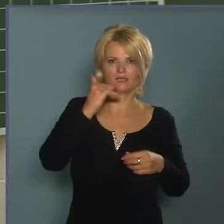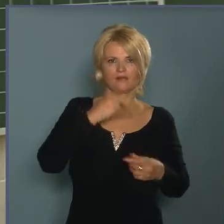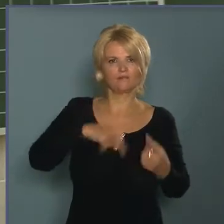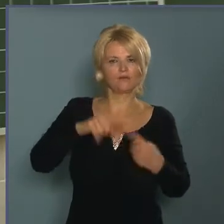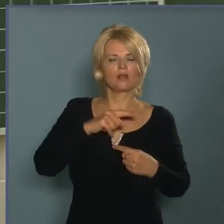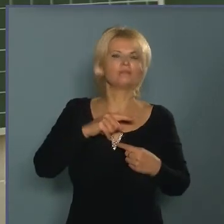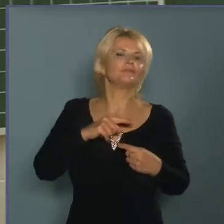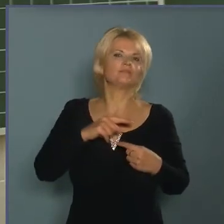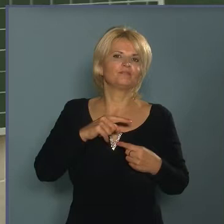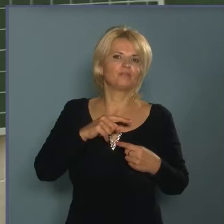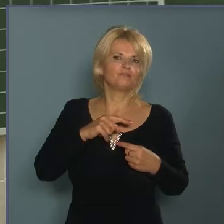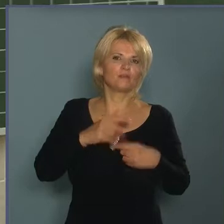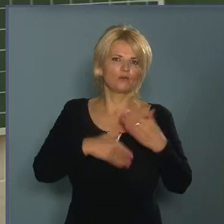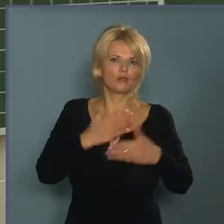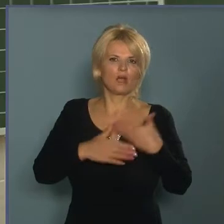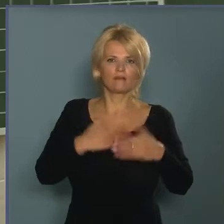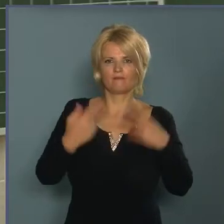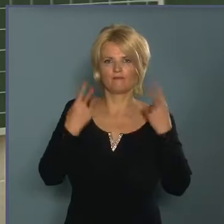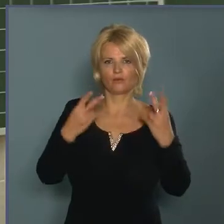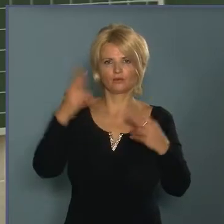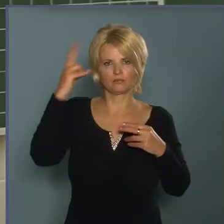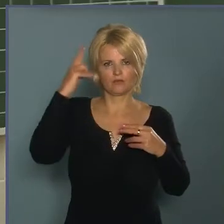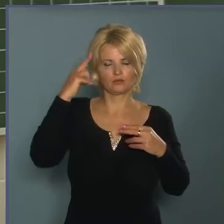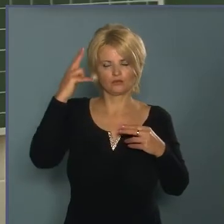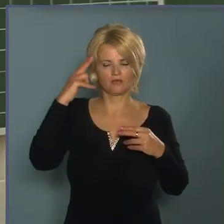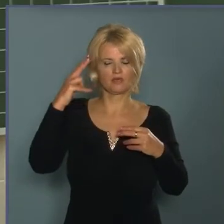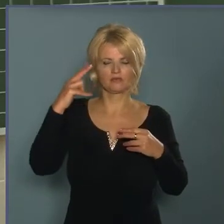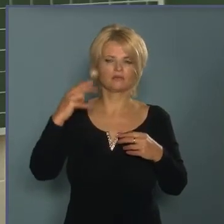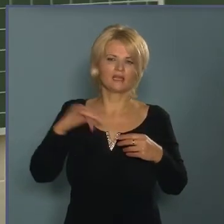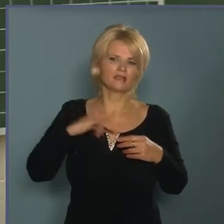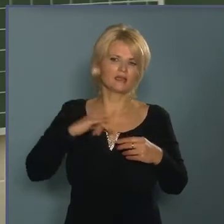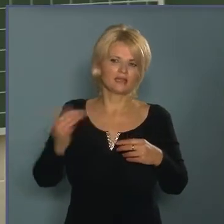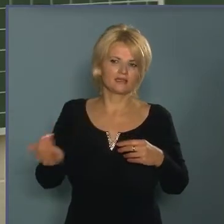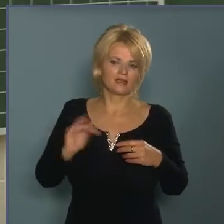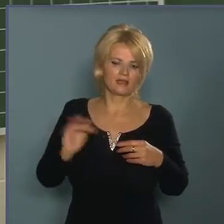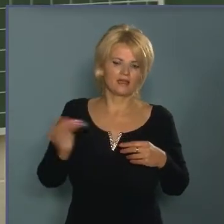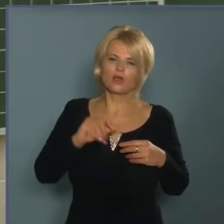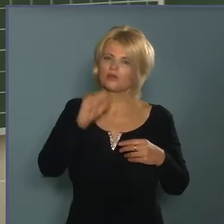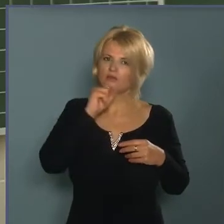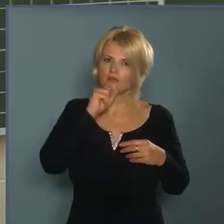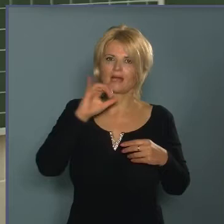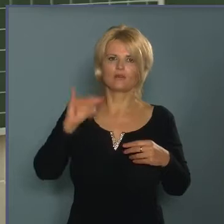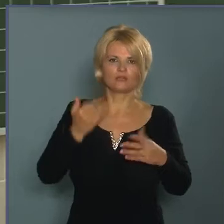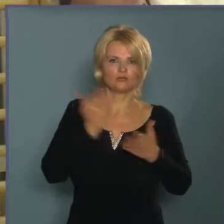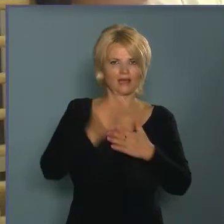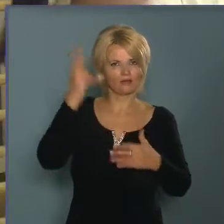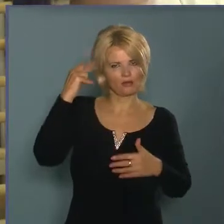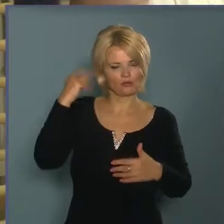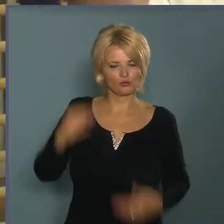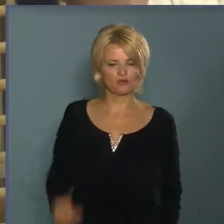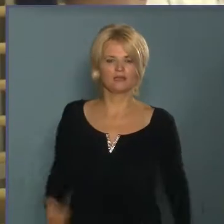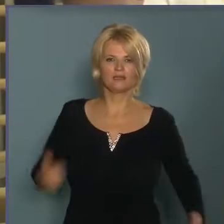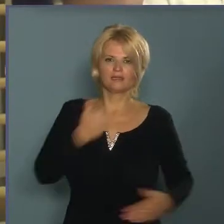rendkívül fontos, hogy megismerjék ezt, és igény is van rá a gyerekek részéről, hiszen az óvodából is hozták már magukkal.